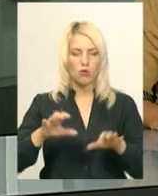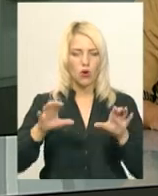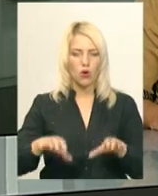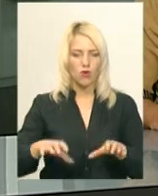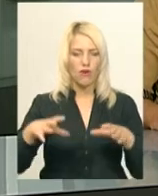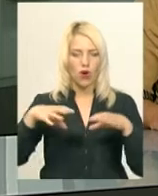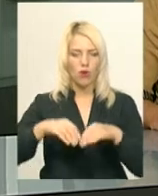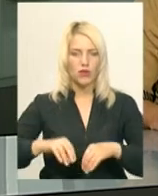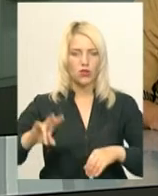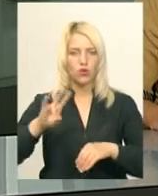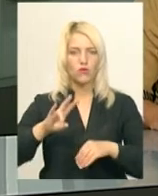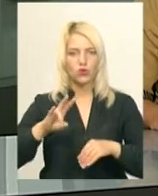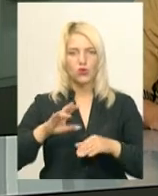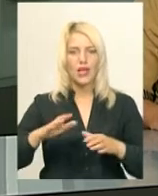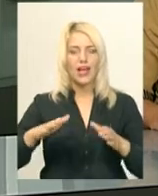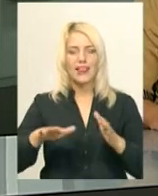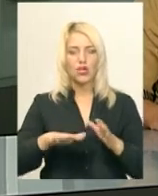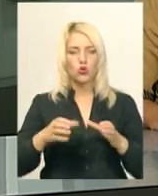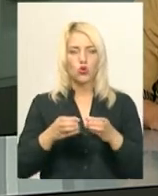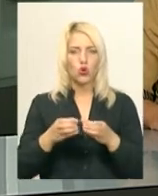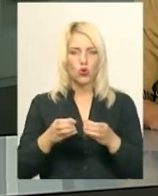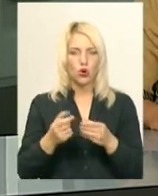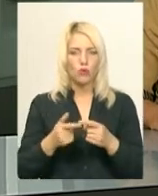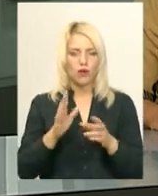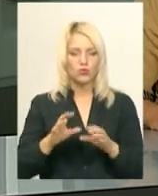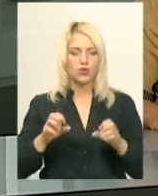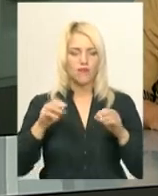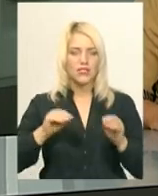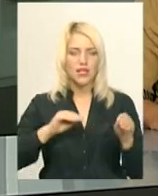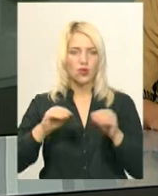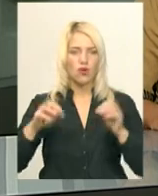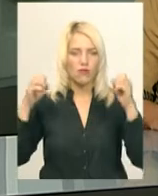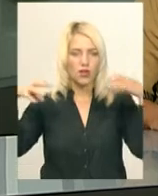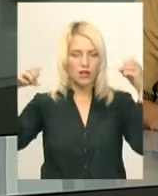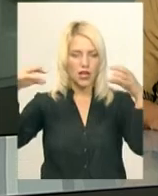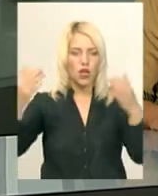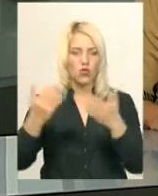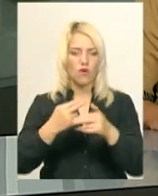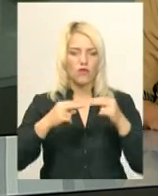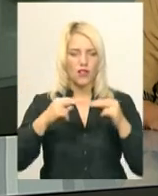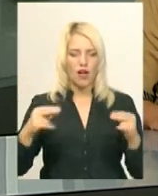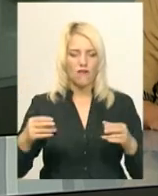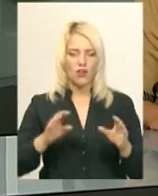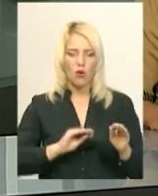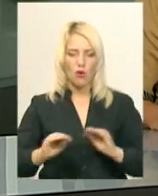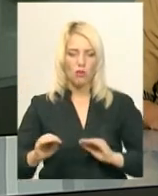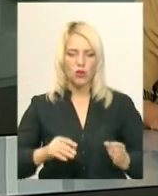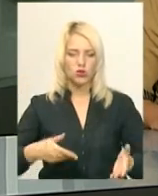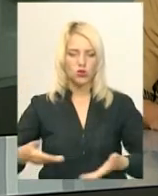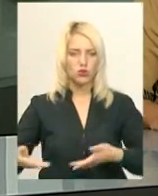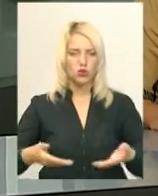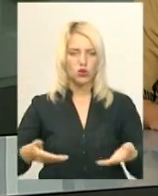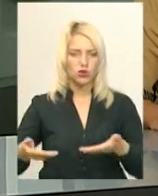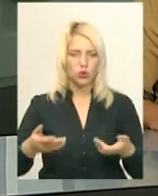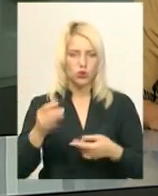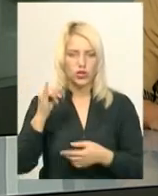Московчук. Згідно з проєктом, на оновленій площі встановлять ліхтарі та нові лавки, облаштують пішохідну зону і кишені для автомобілів.